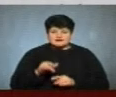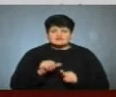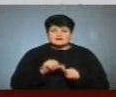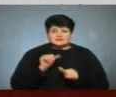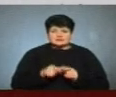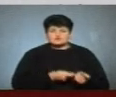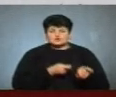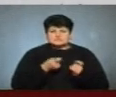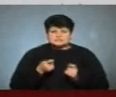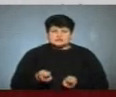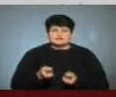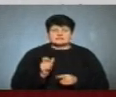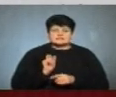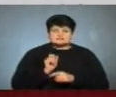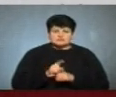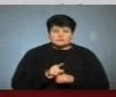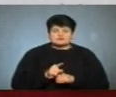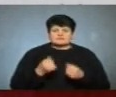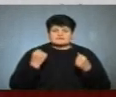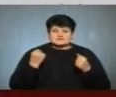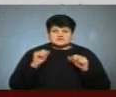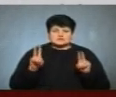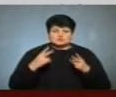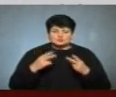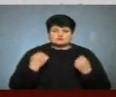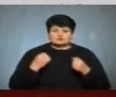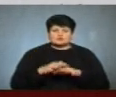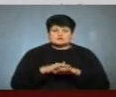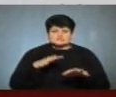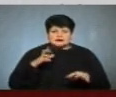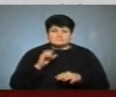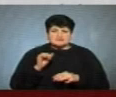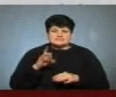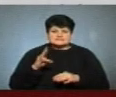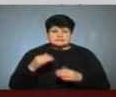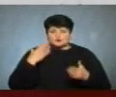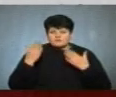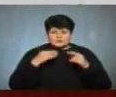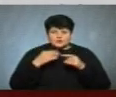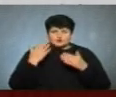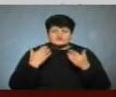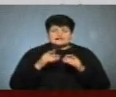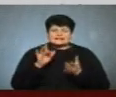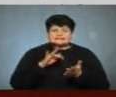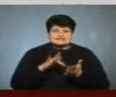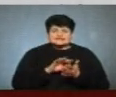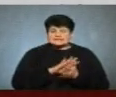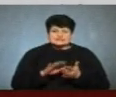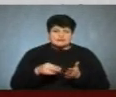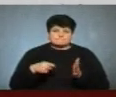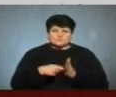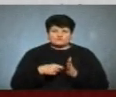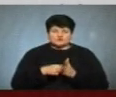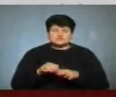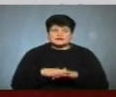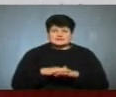та замовлень на винос, кінотеатрів, фітнес-клубів і спортзалів, басейнів, театрів, а також торговельно-розважальних центрів і непродовольчих ринків.